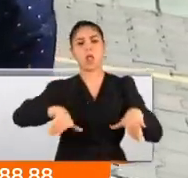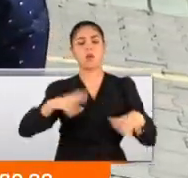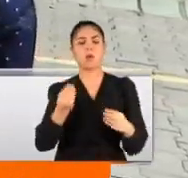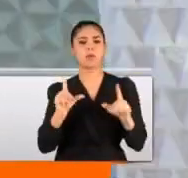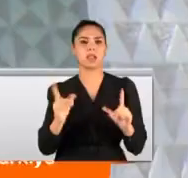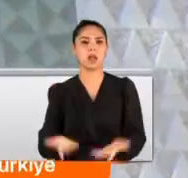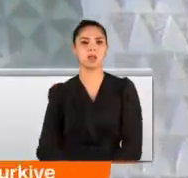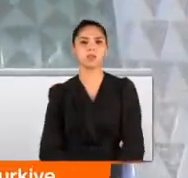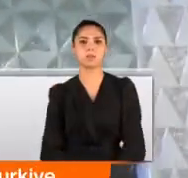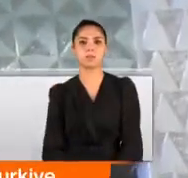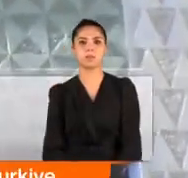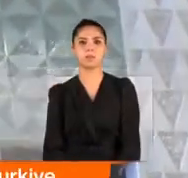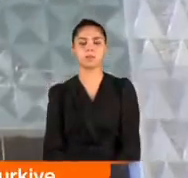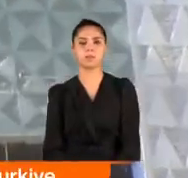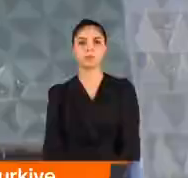lazım burada.